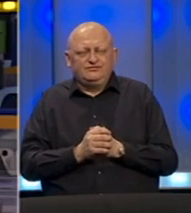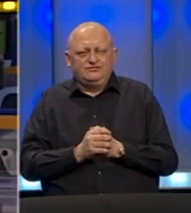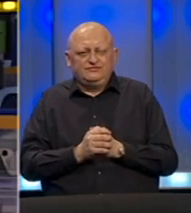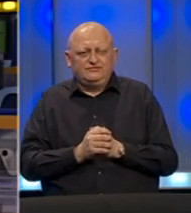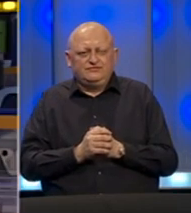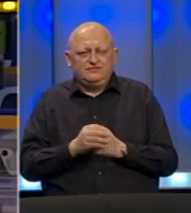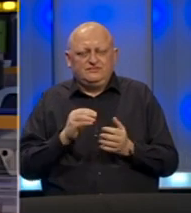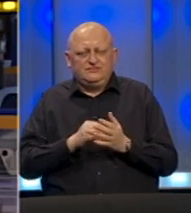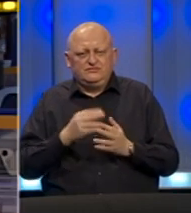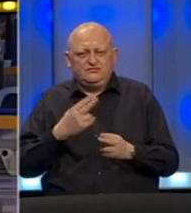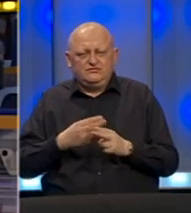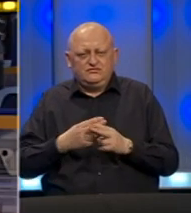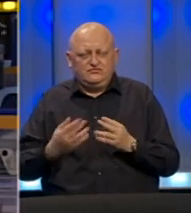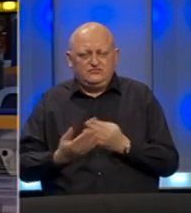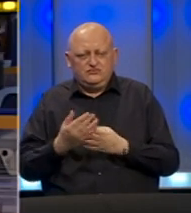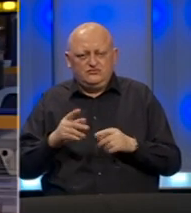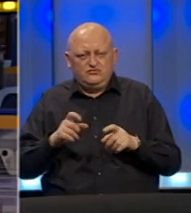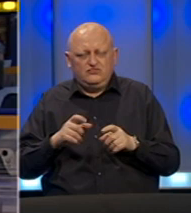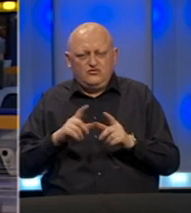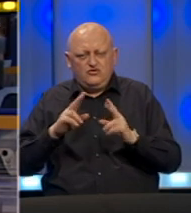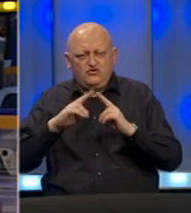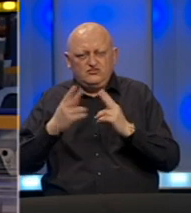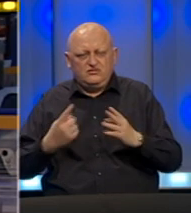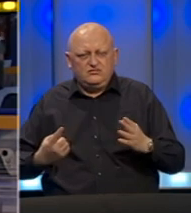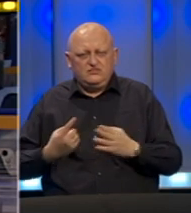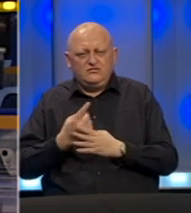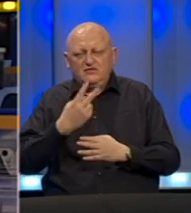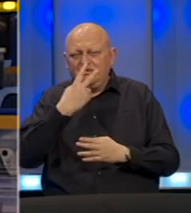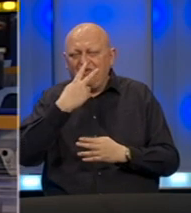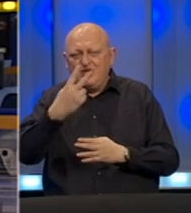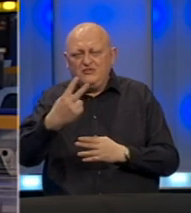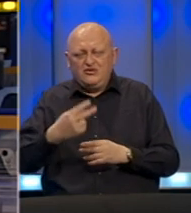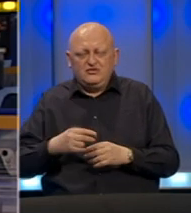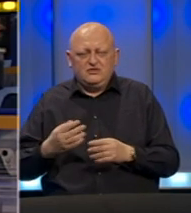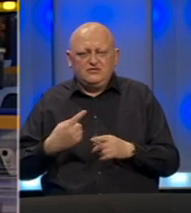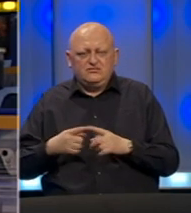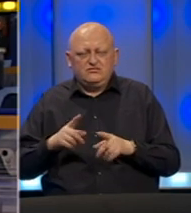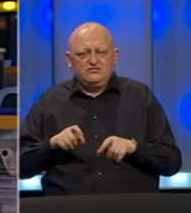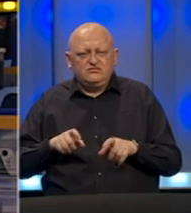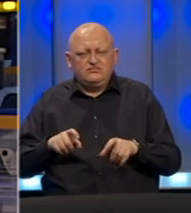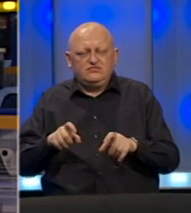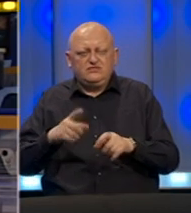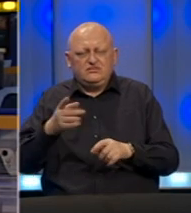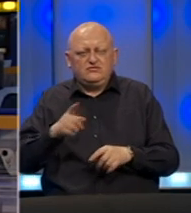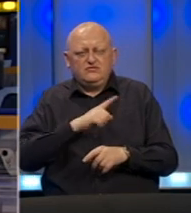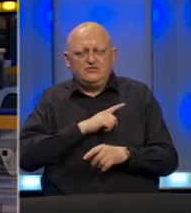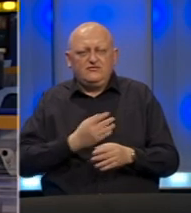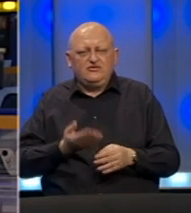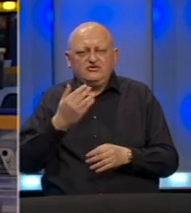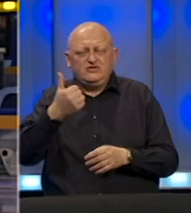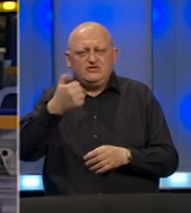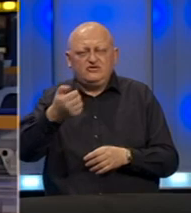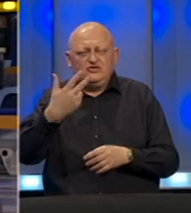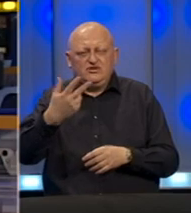A broj zaraženih novim koronavirusom u svijetu premašio je 2 miliona. Od posljedica koronavirusa preminulo su više od